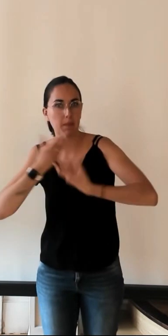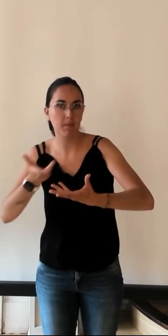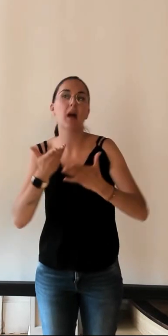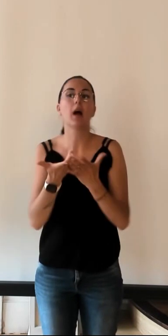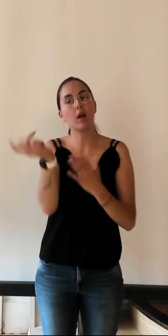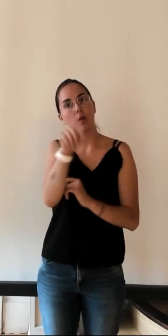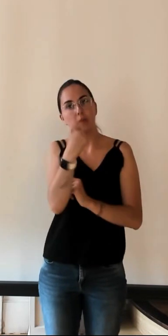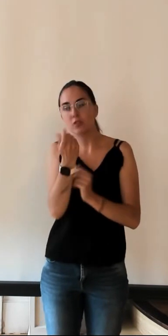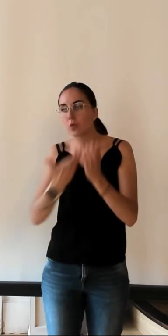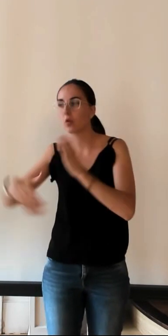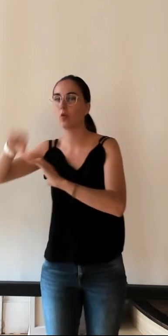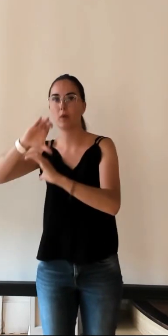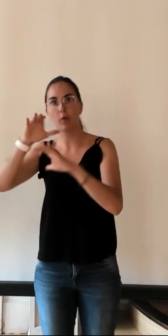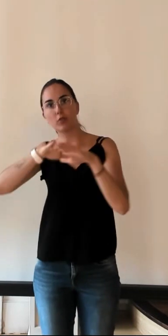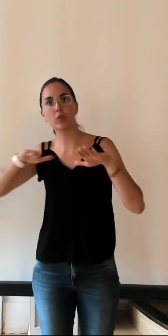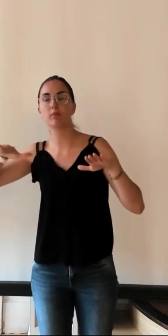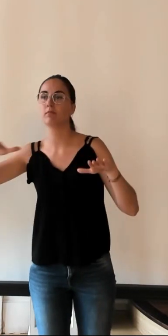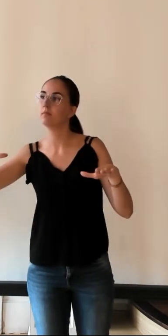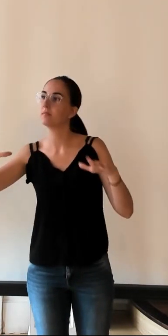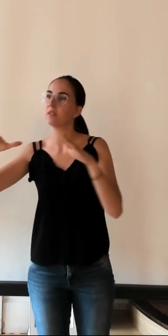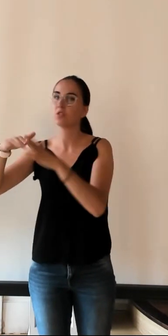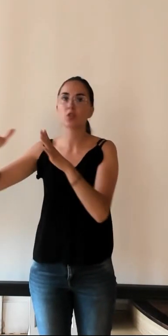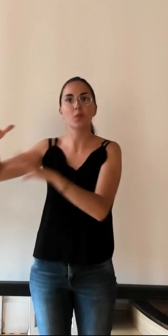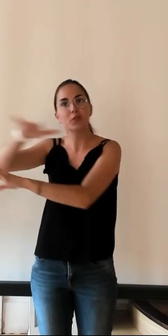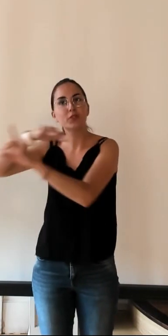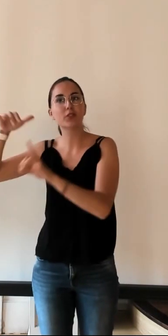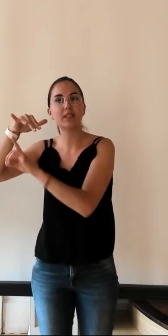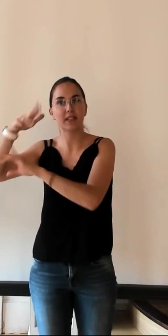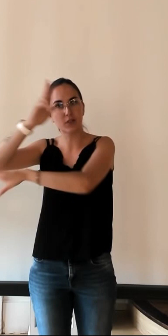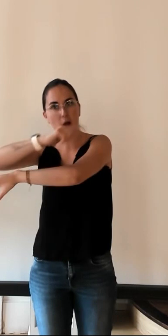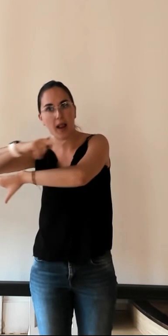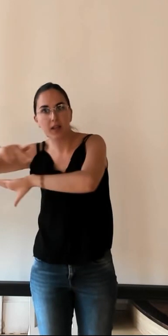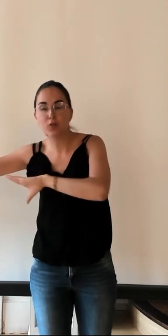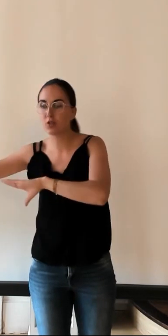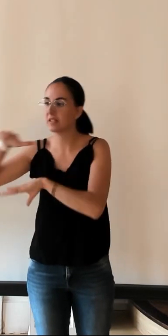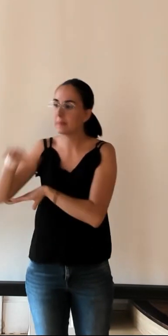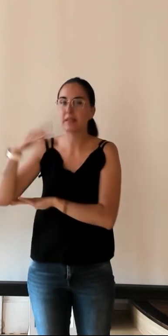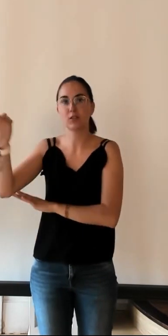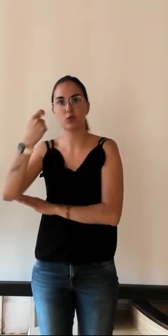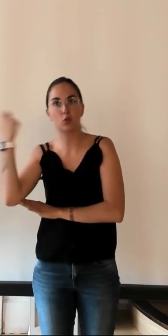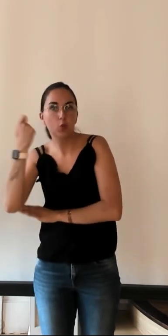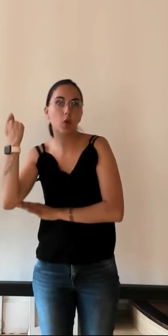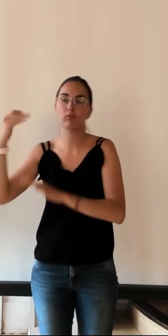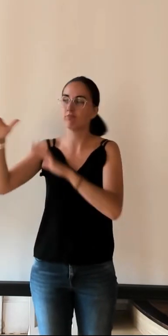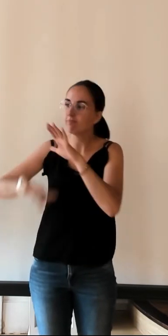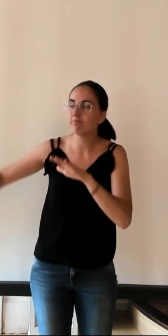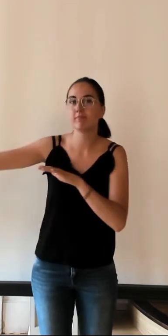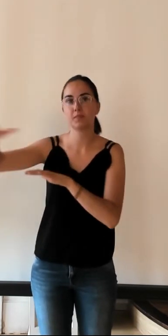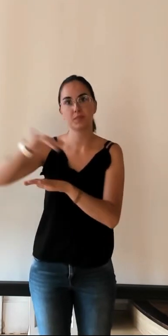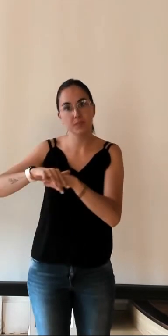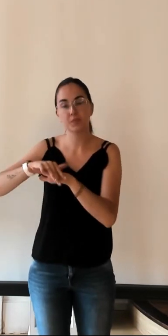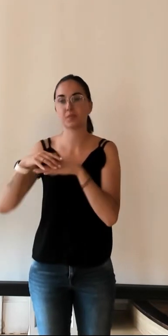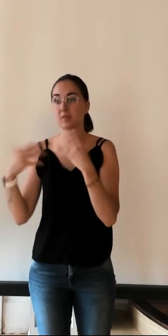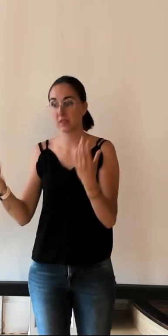que sont la Société archéologique de Touraine, l'Académie de Touraine ou le Cercle géologique de